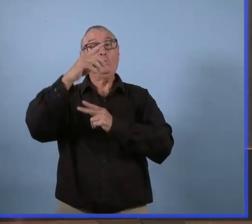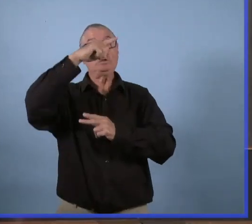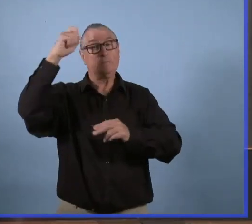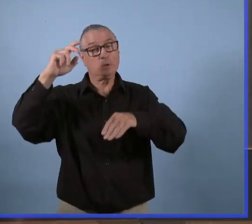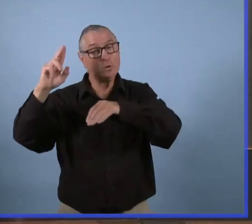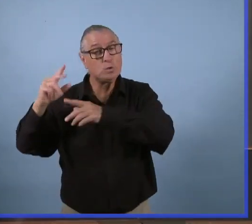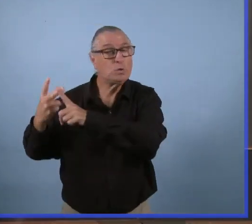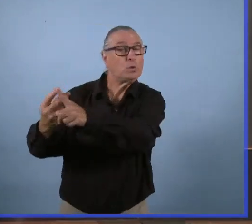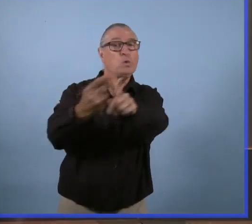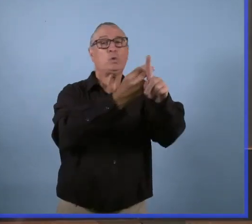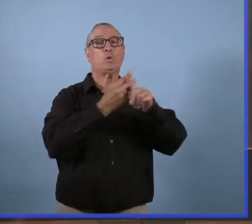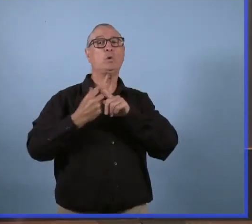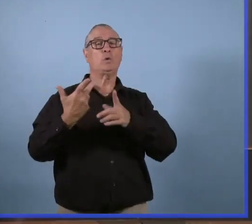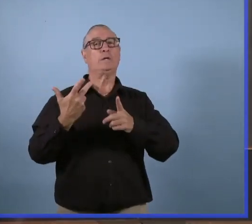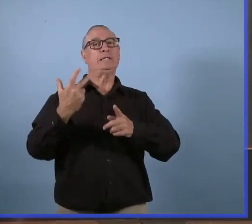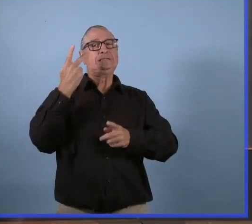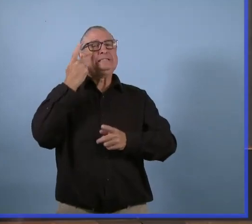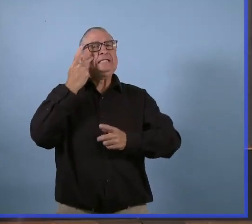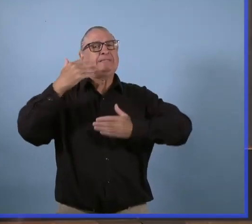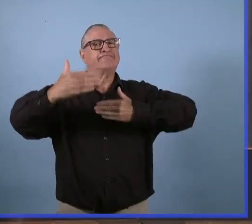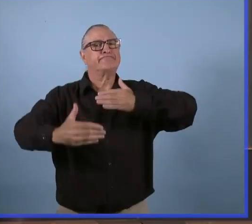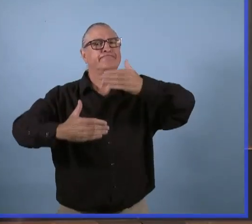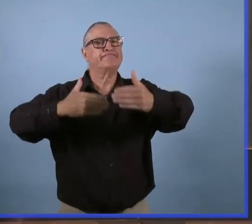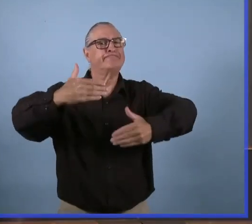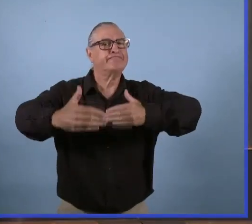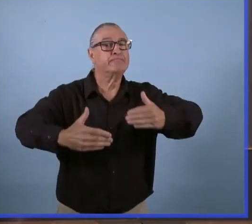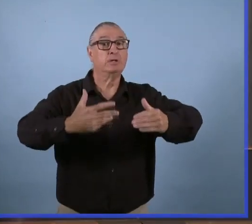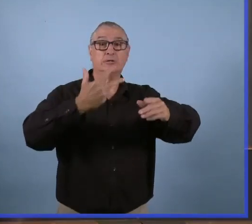Si les choses se passent comme prévu,